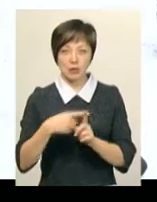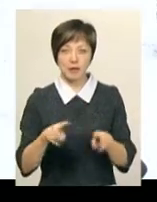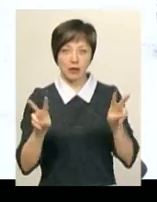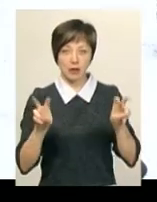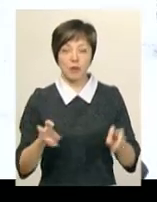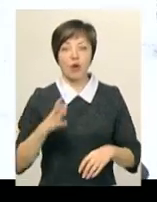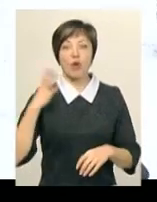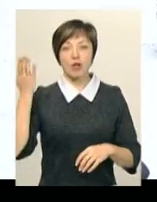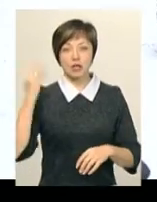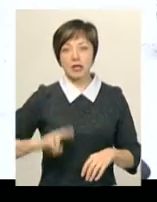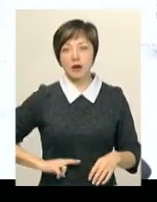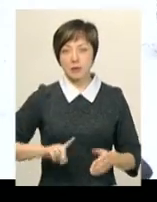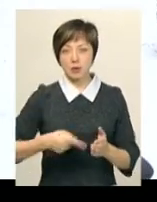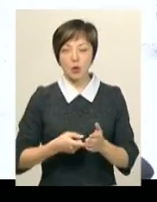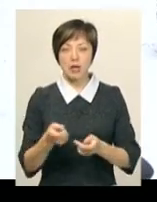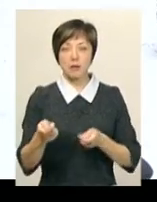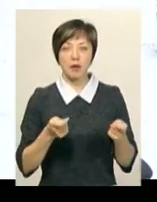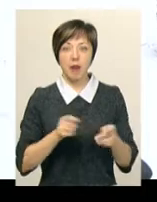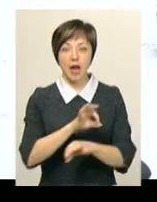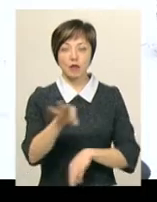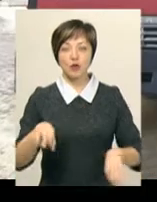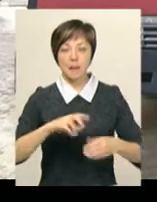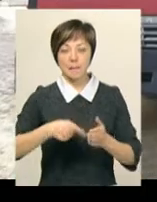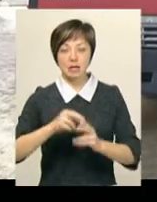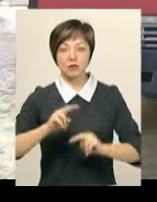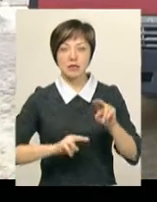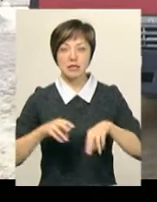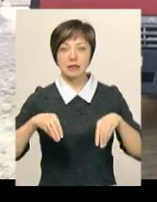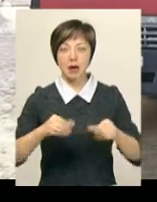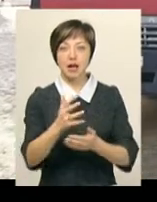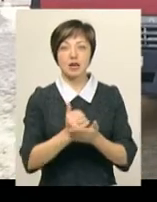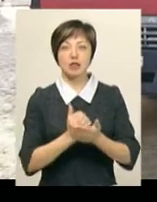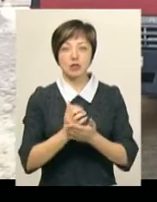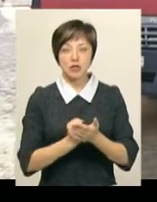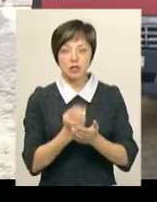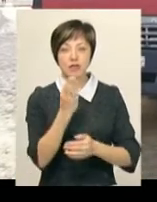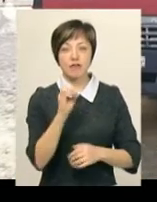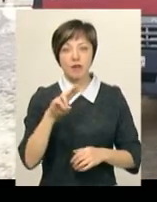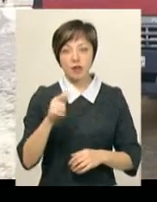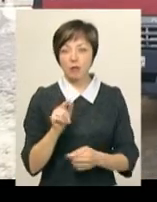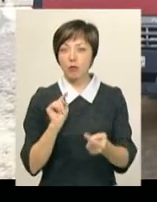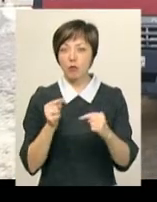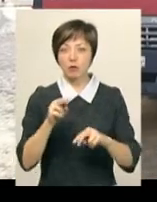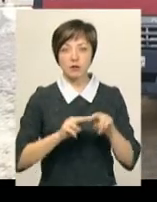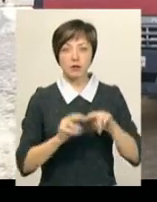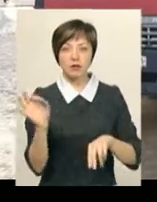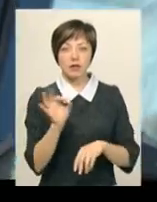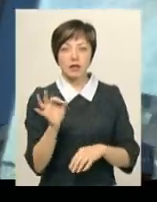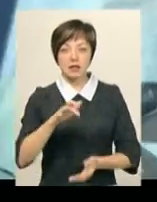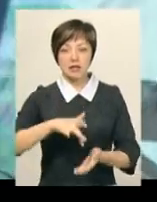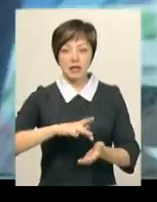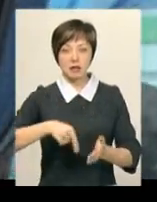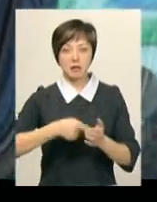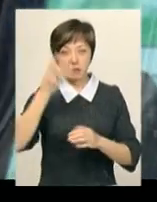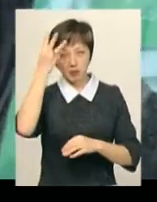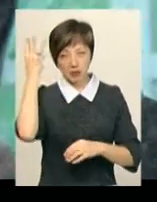Колишній директор міського департаменту архітектури, містобудування та земельних ресурсів Володимир Швець проти будівництва вбиральні у середмісті